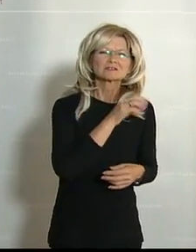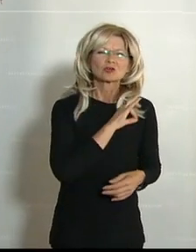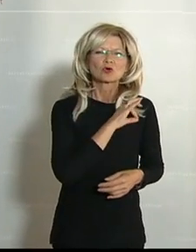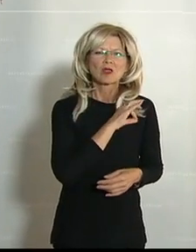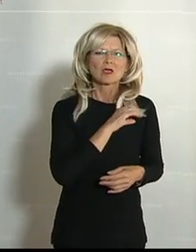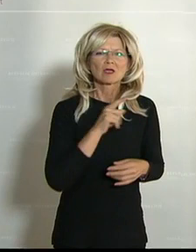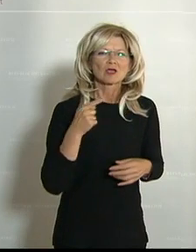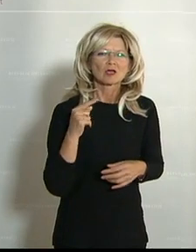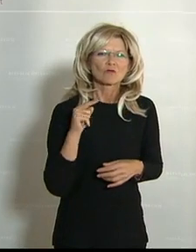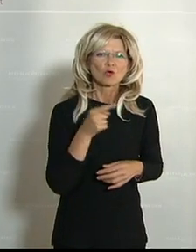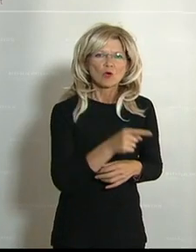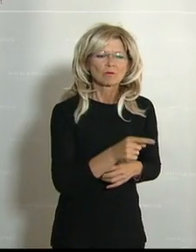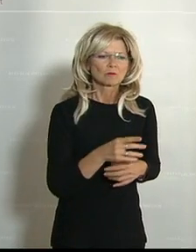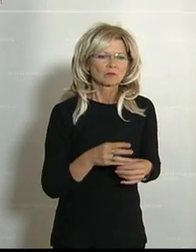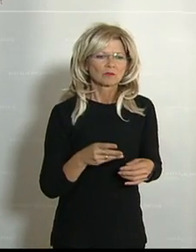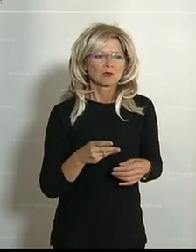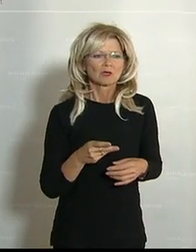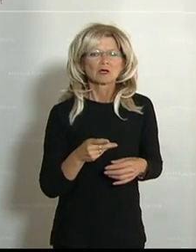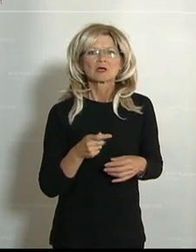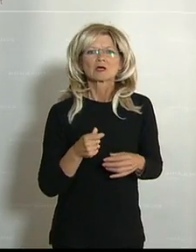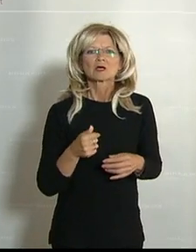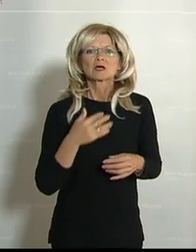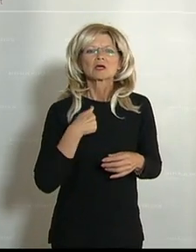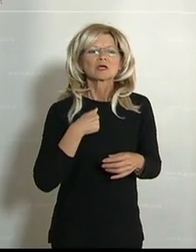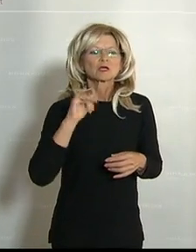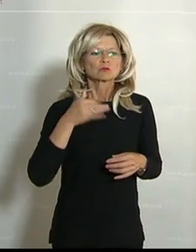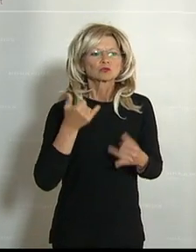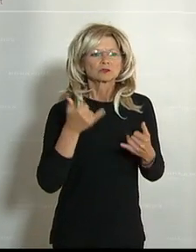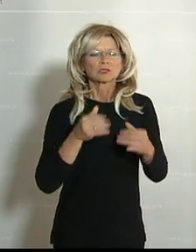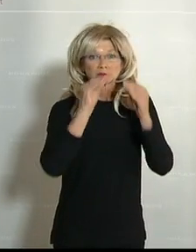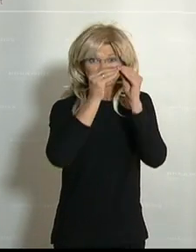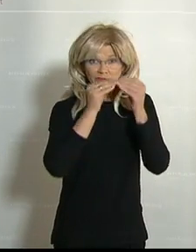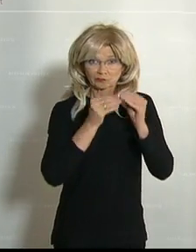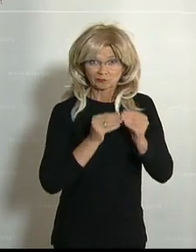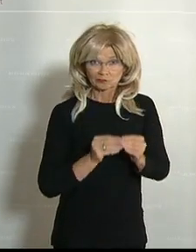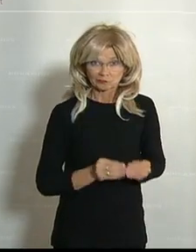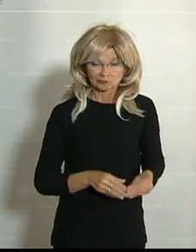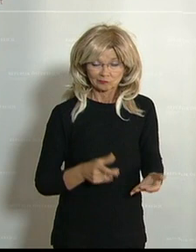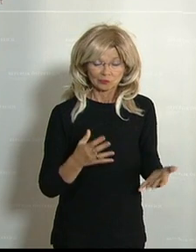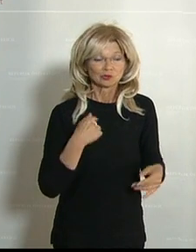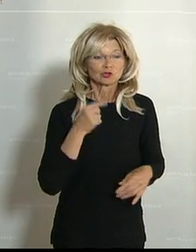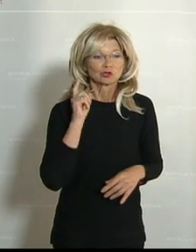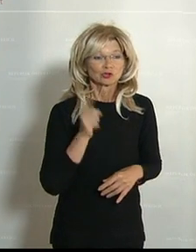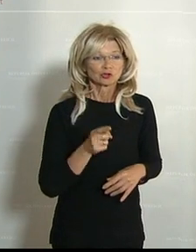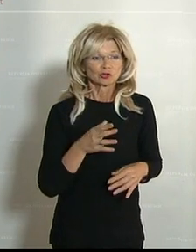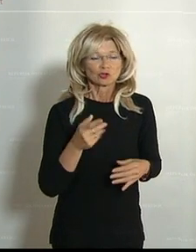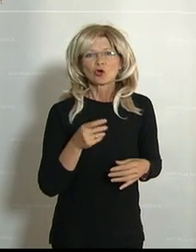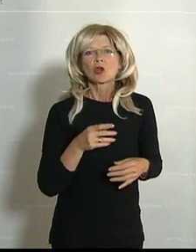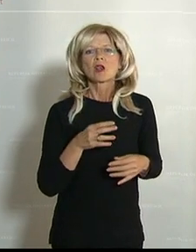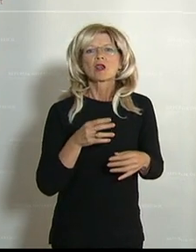hier wert, eine Slatte an tatsächlichen Berichtigungen zu formulieren, aber das würde wohl den Rahmen dieser Sitzung springen.